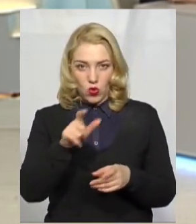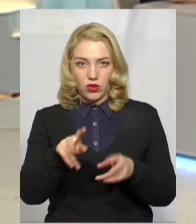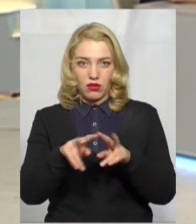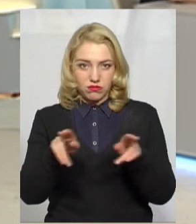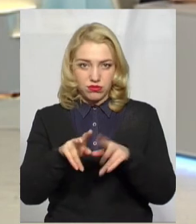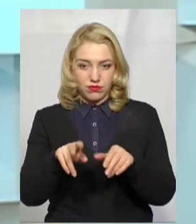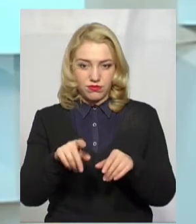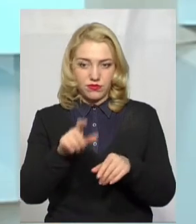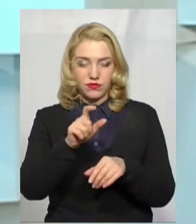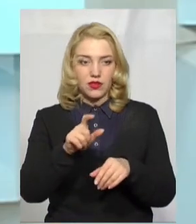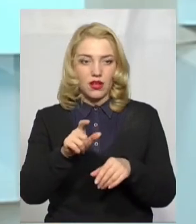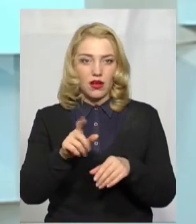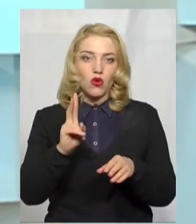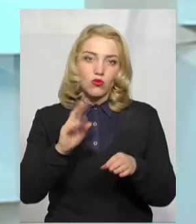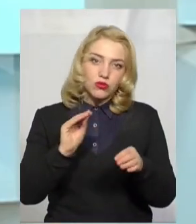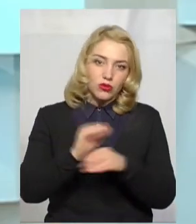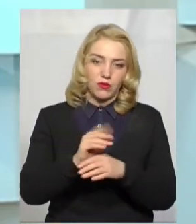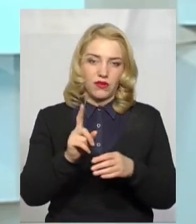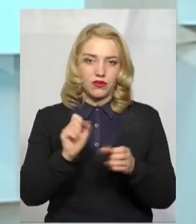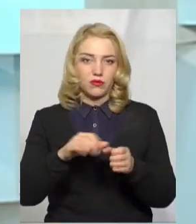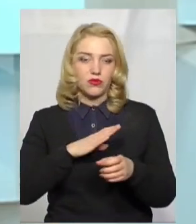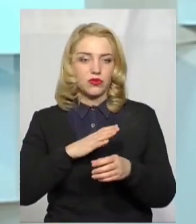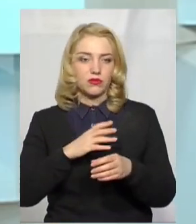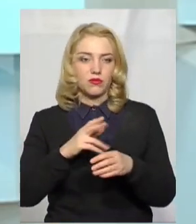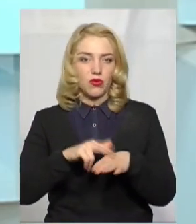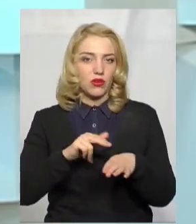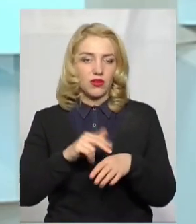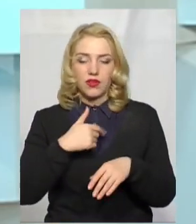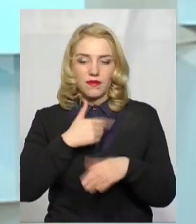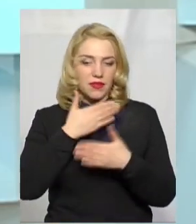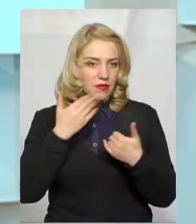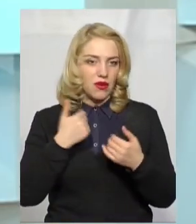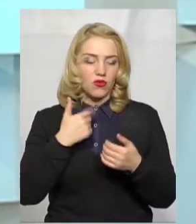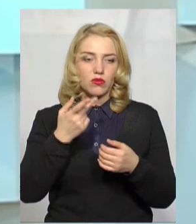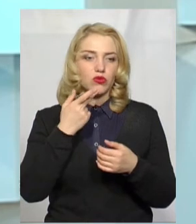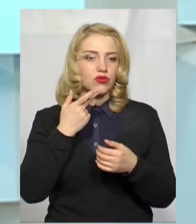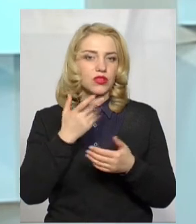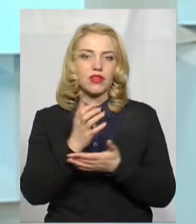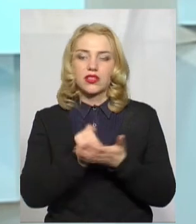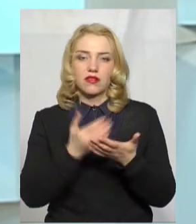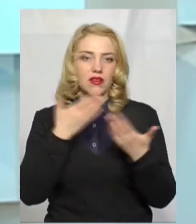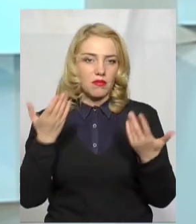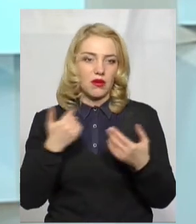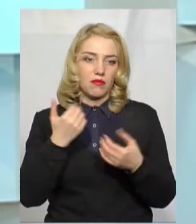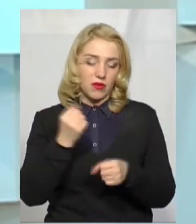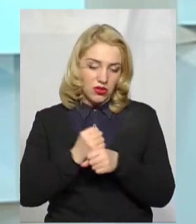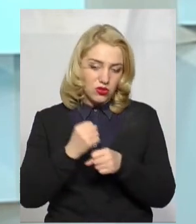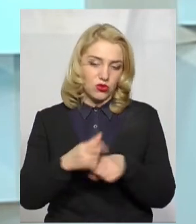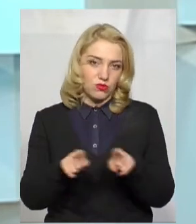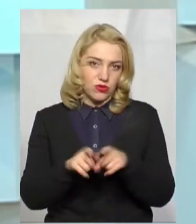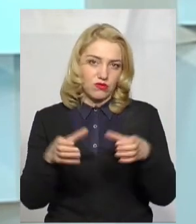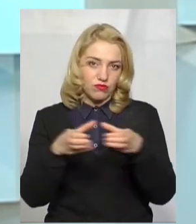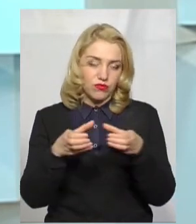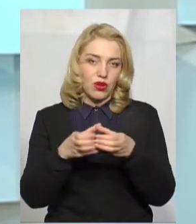сьогоднішній день, ну, у нас немає як такого, фактично, постійно діючого резерву. Ми працюємо тим самим, просто